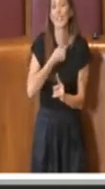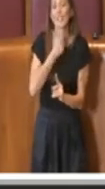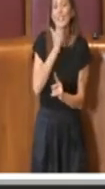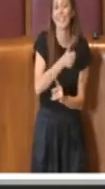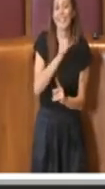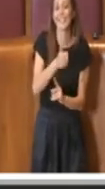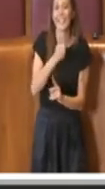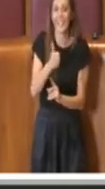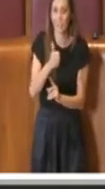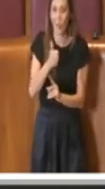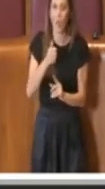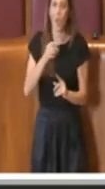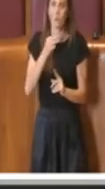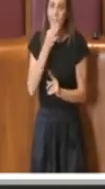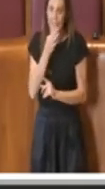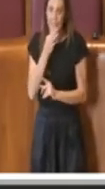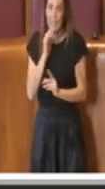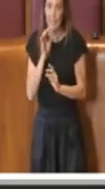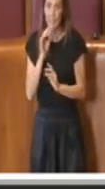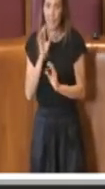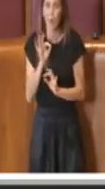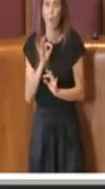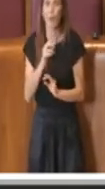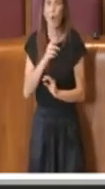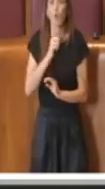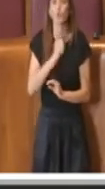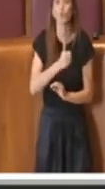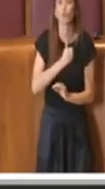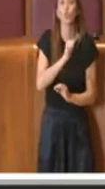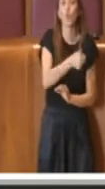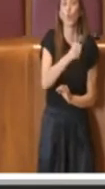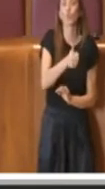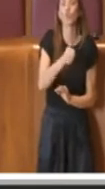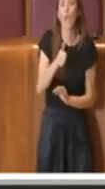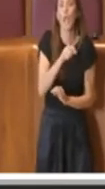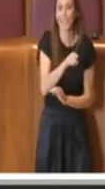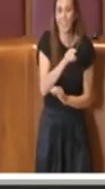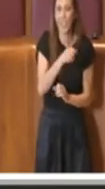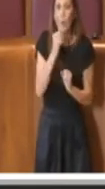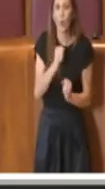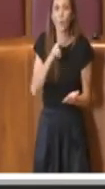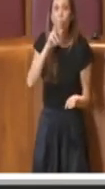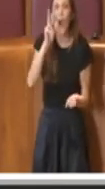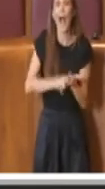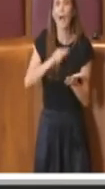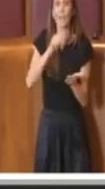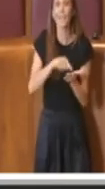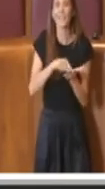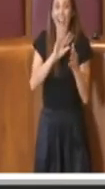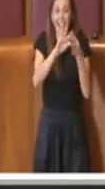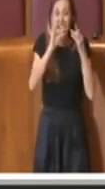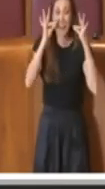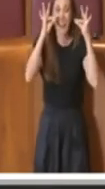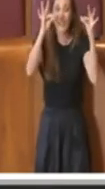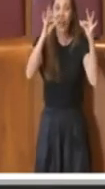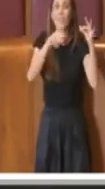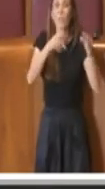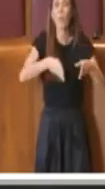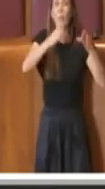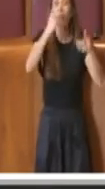dei soggetti che possono applicarlo a questa definizione. Ora,